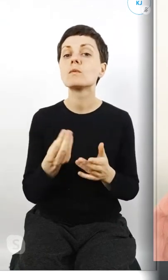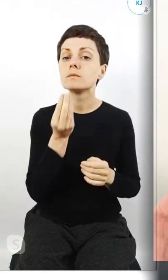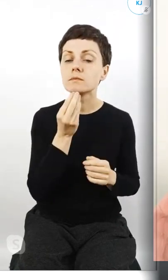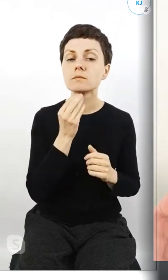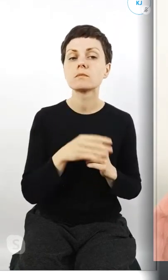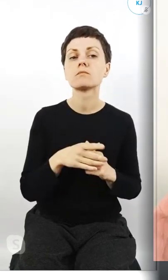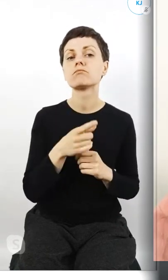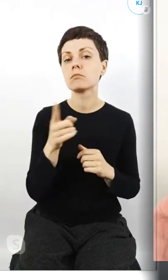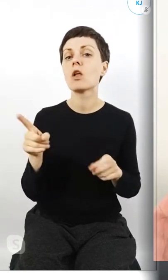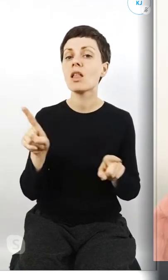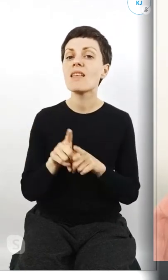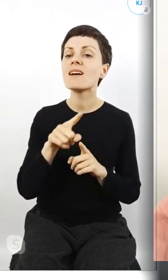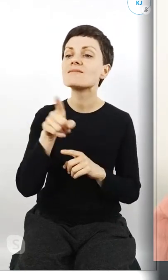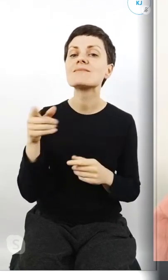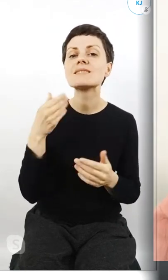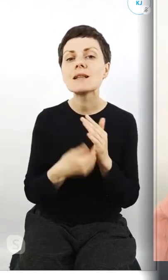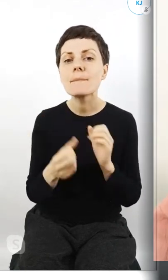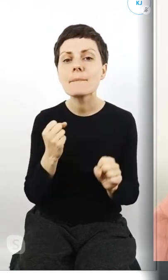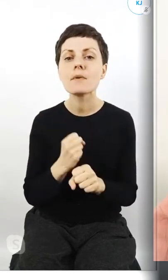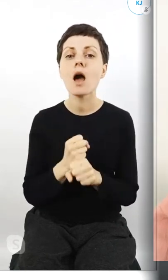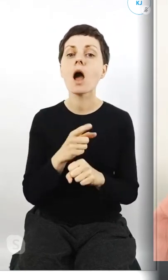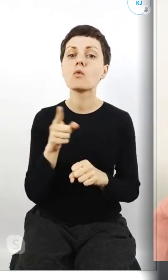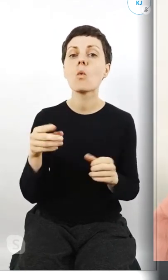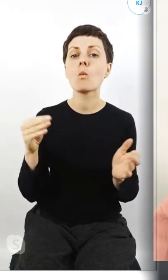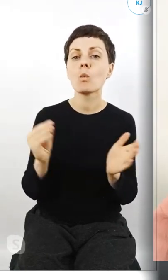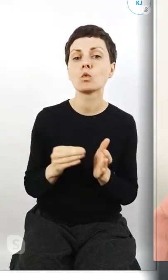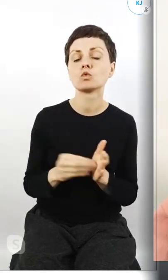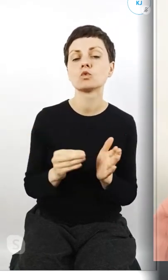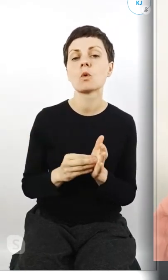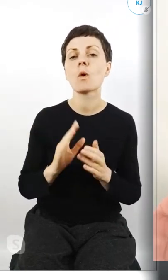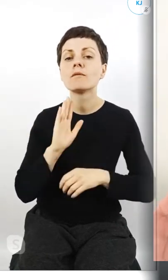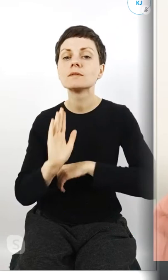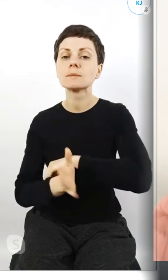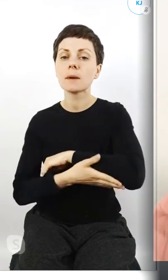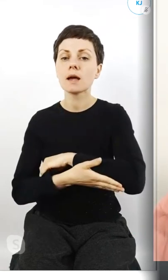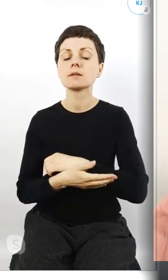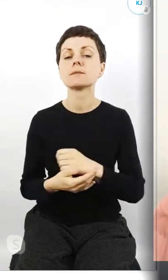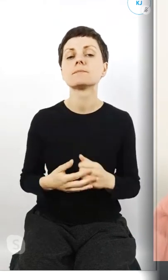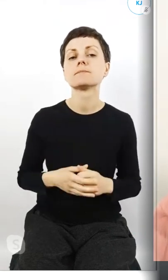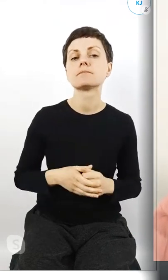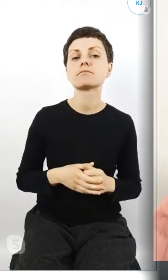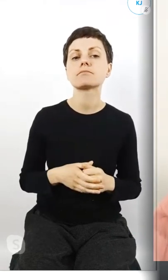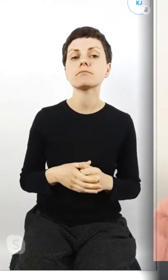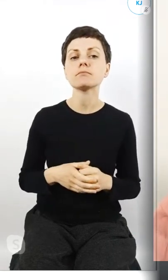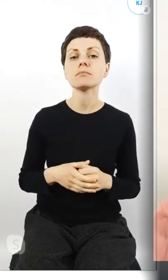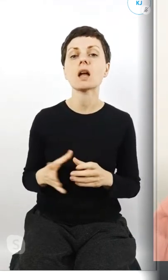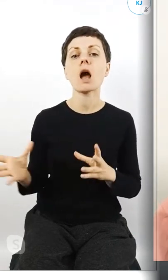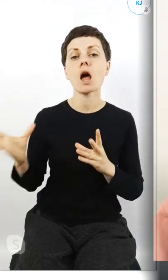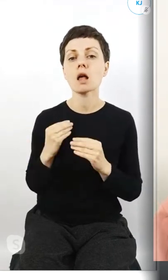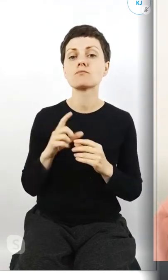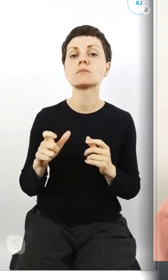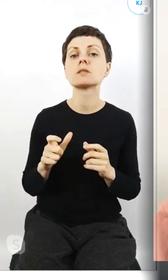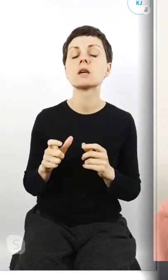którzy również też stracili pracę i potrzebują właśnie takiego wsparcia. Wspólnie z Polskim Czerwonym Krzyżem przed świętami